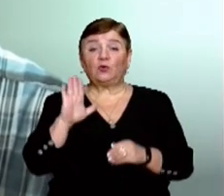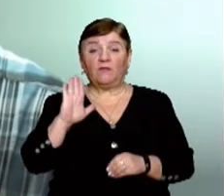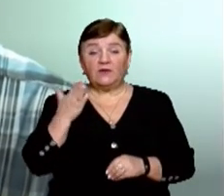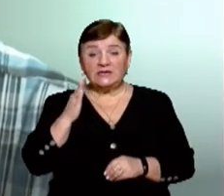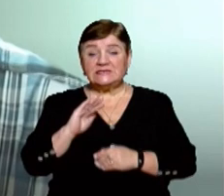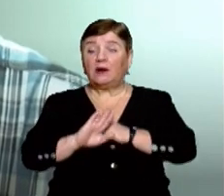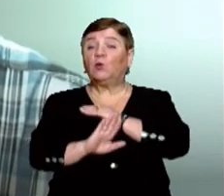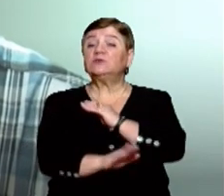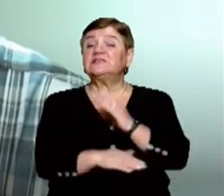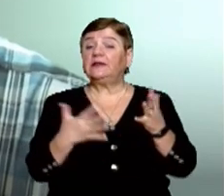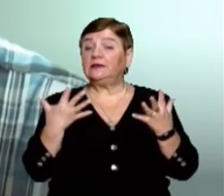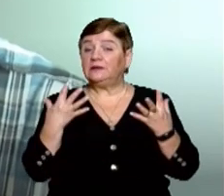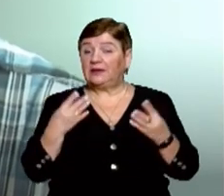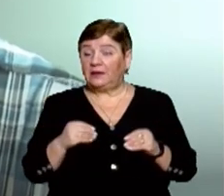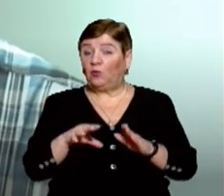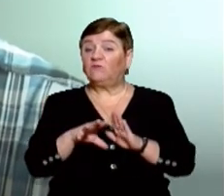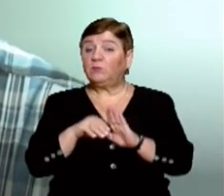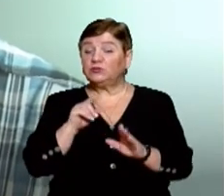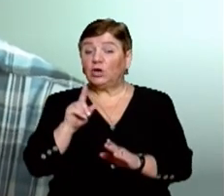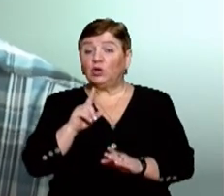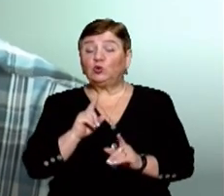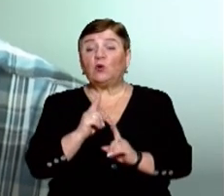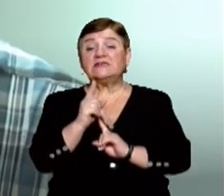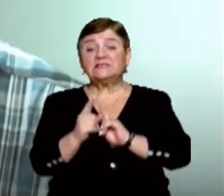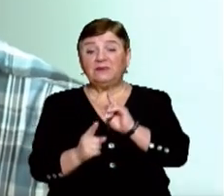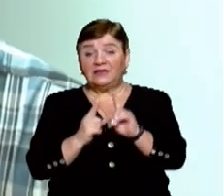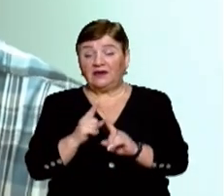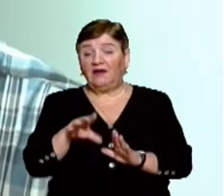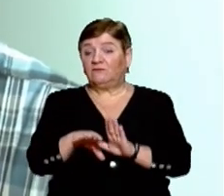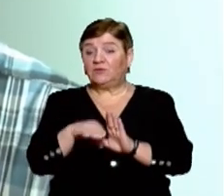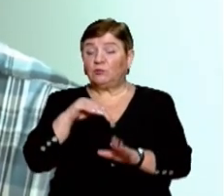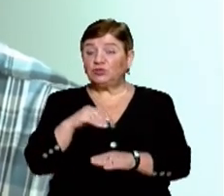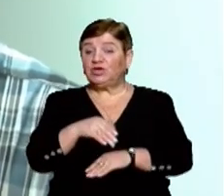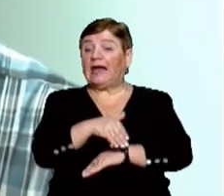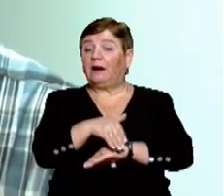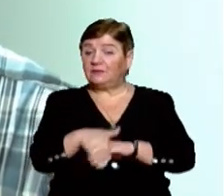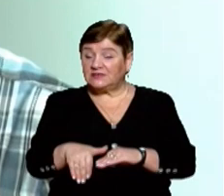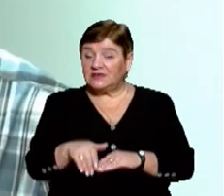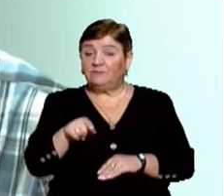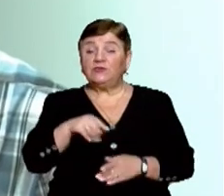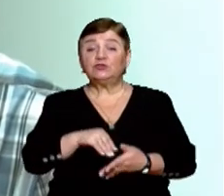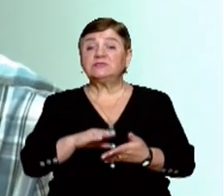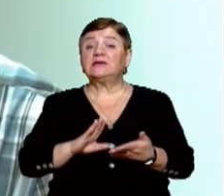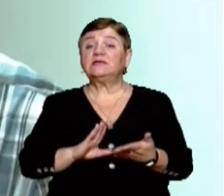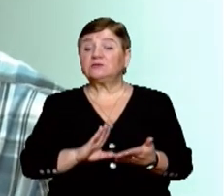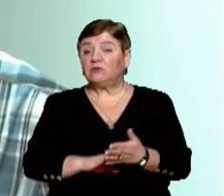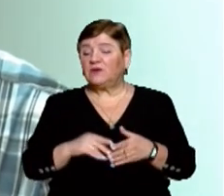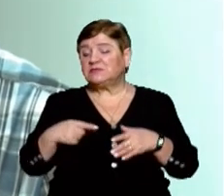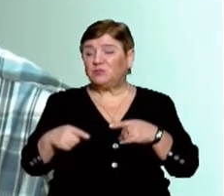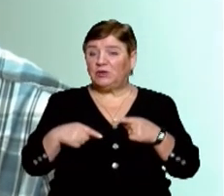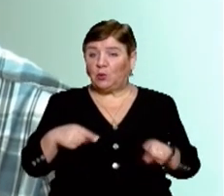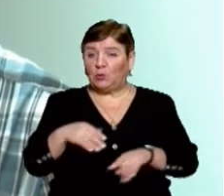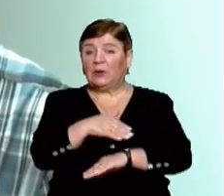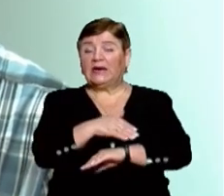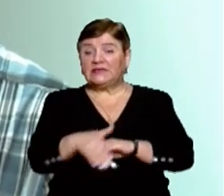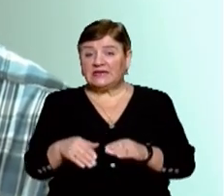в діях виборців щодо зміни виборчої адреси. В тому числі ті, що зареєстровані за будь-якою адресою, ті, що